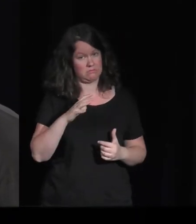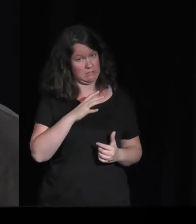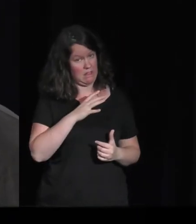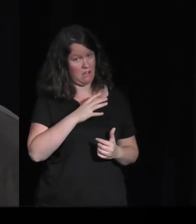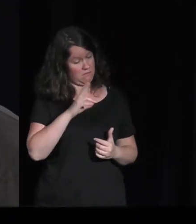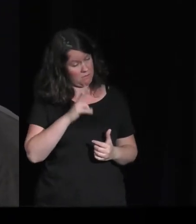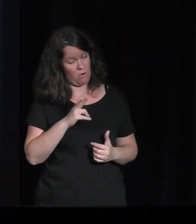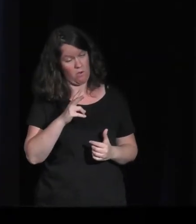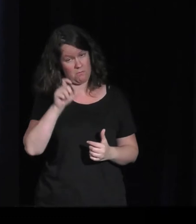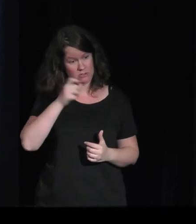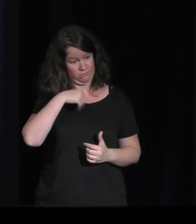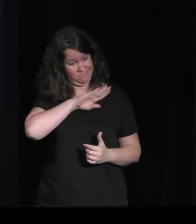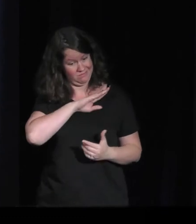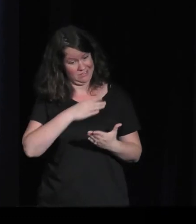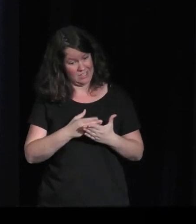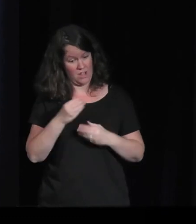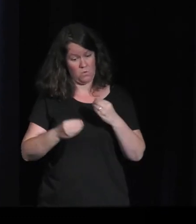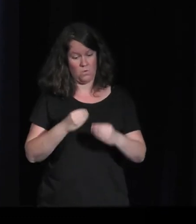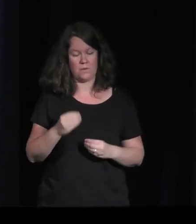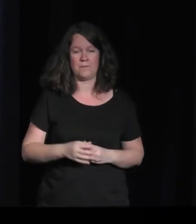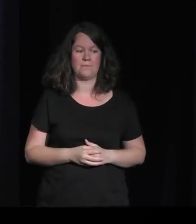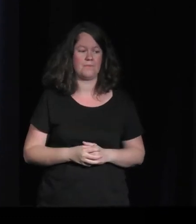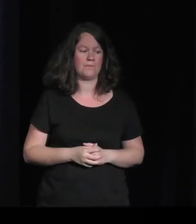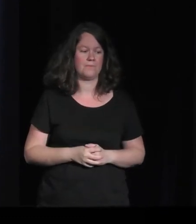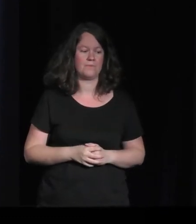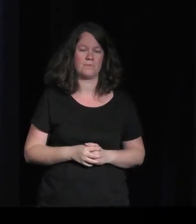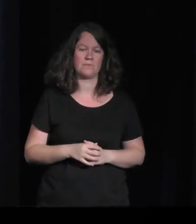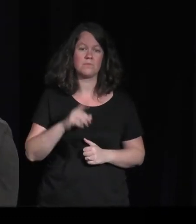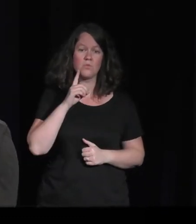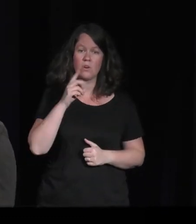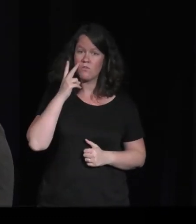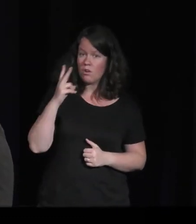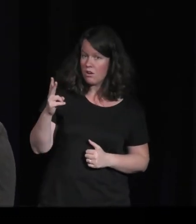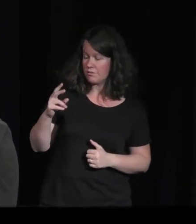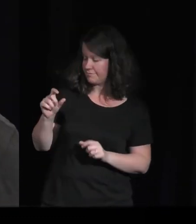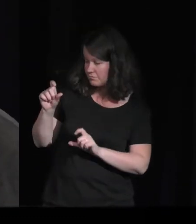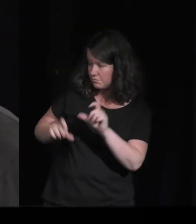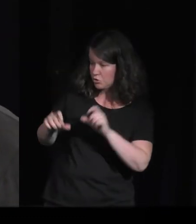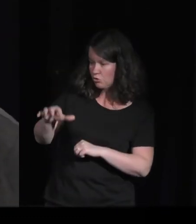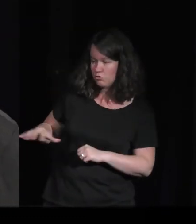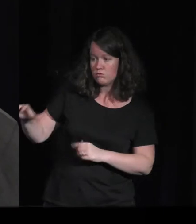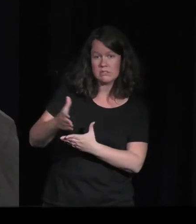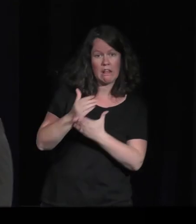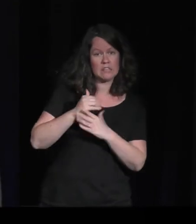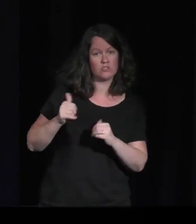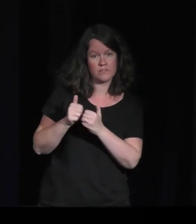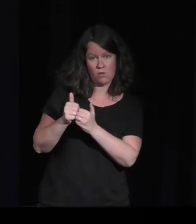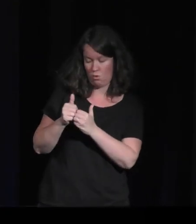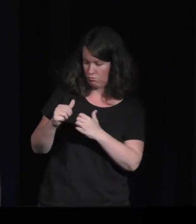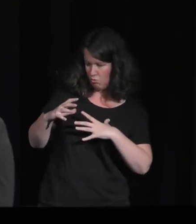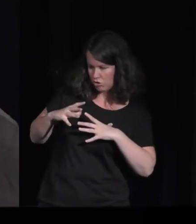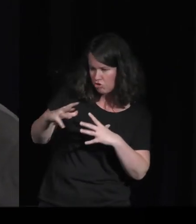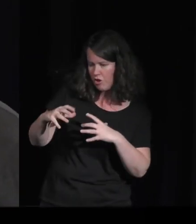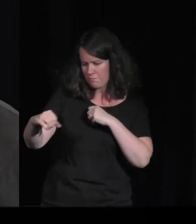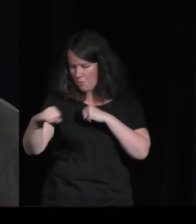? Est-ce qu'on en rencontre des gens, des salariés du jeu vidéo qui sont très impliqués et qui font bouger en interne ?